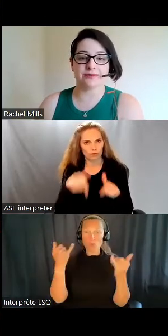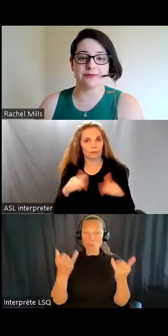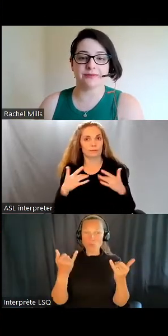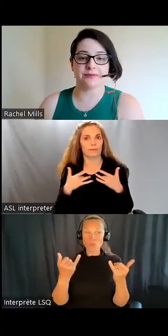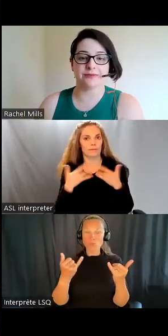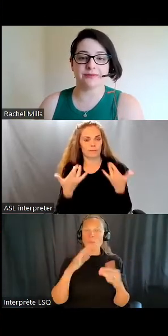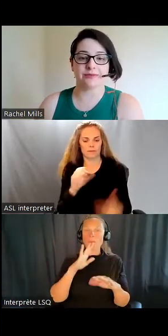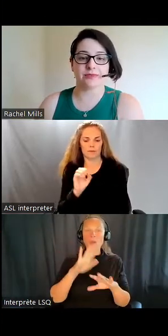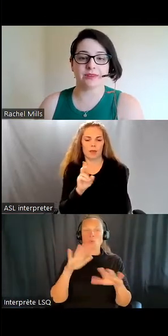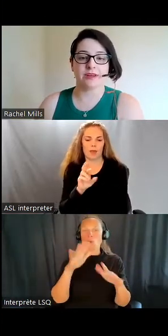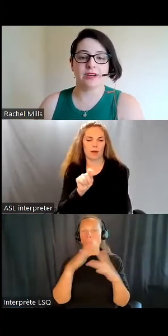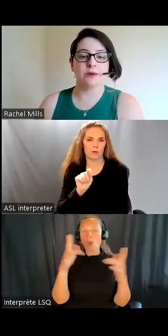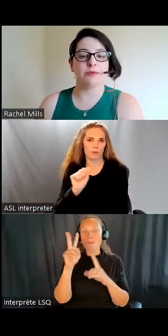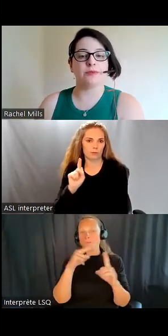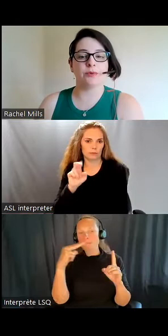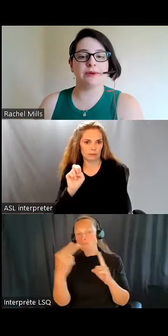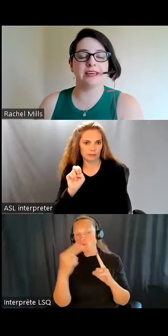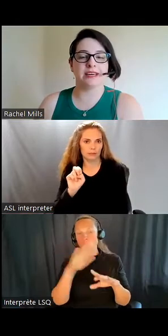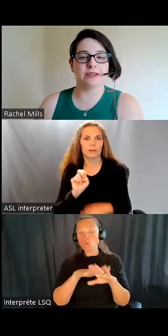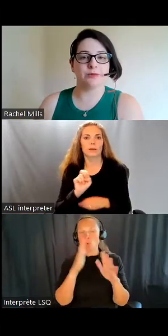positions d'inclusion Canada sur le logement.